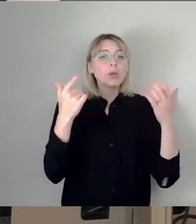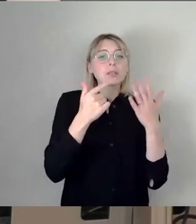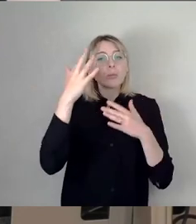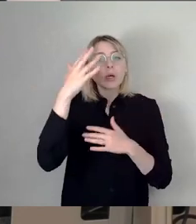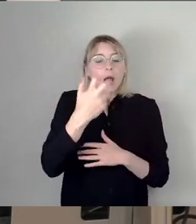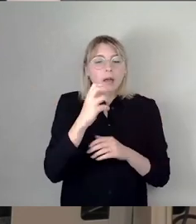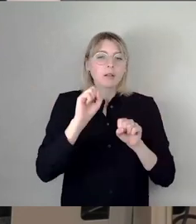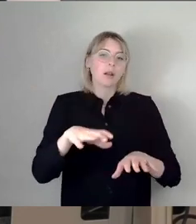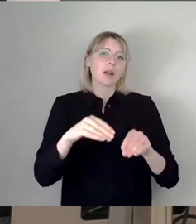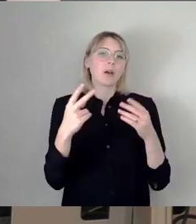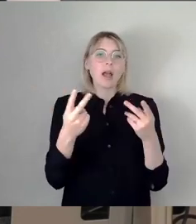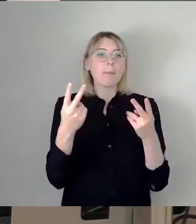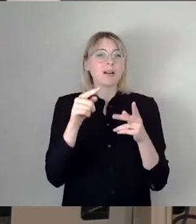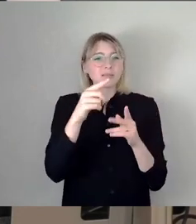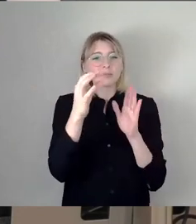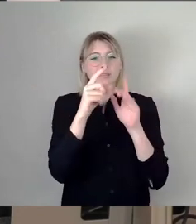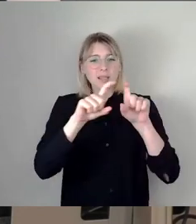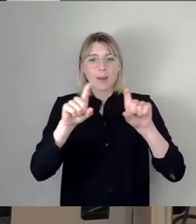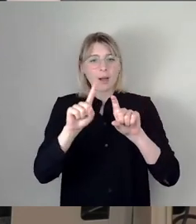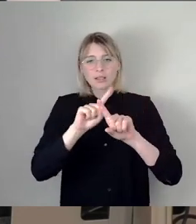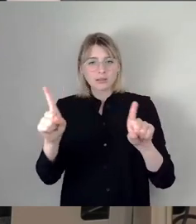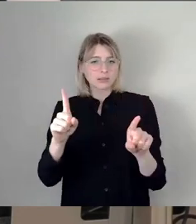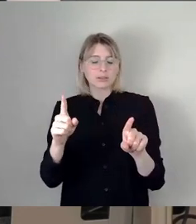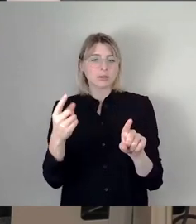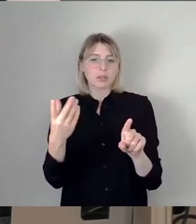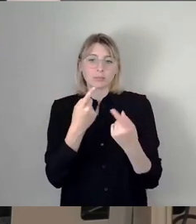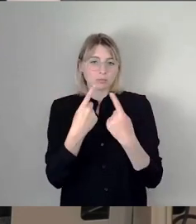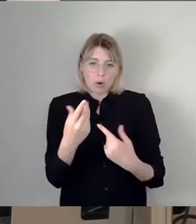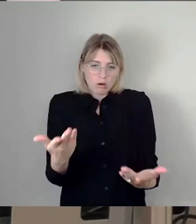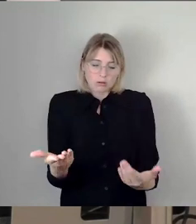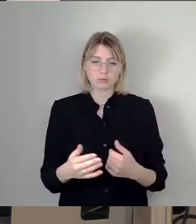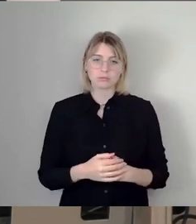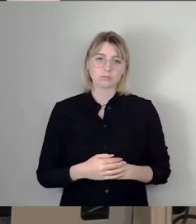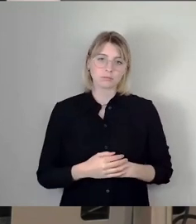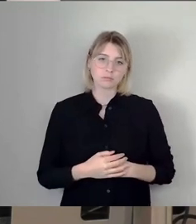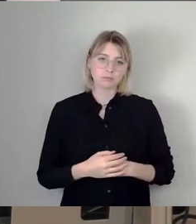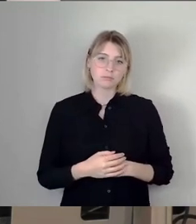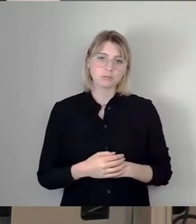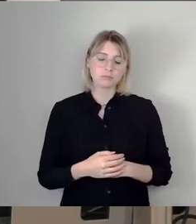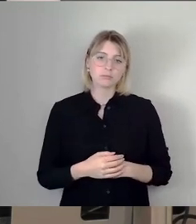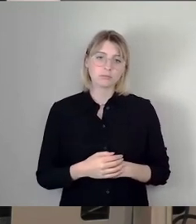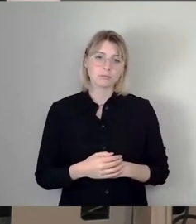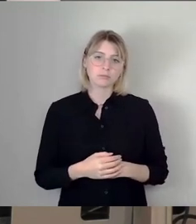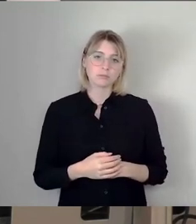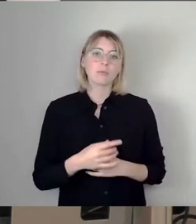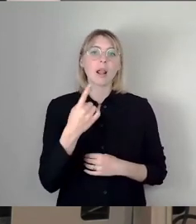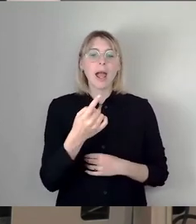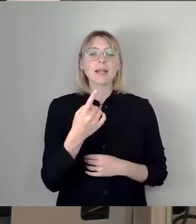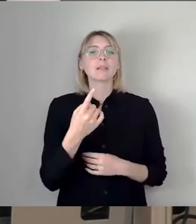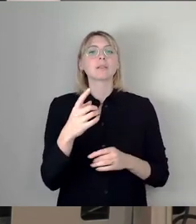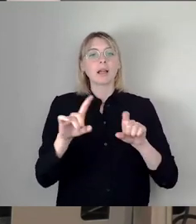ist nicht eingegangen worden. dann wollte ich noch einen Satz sagen zu dieser verunglückten